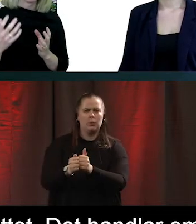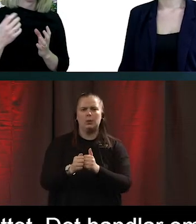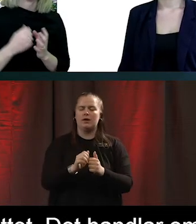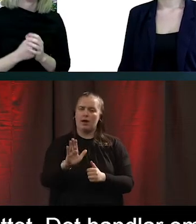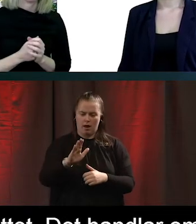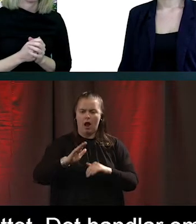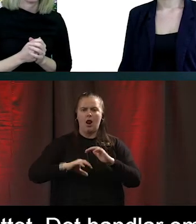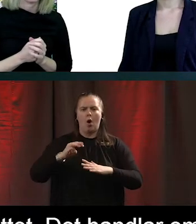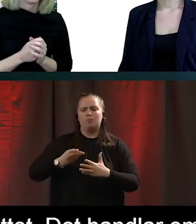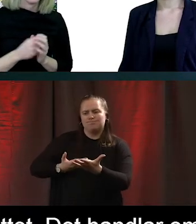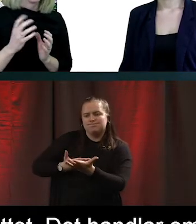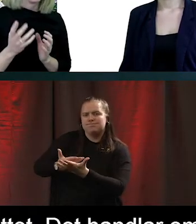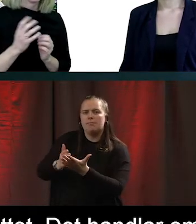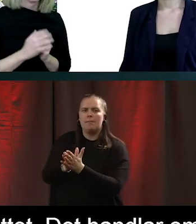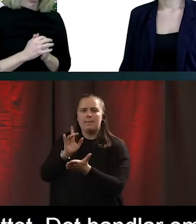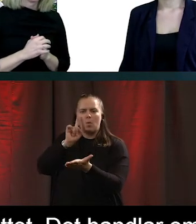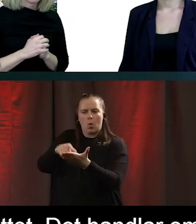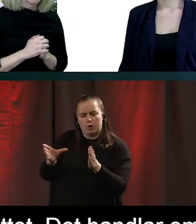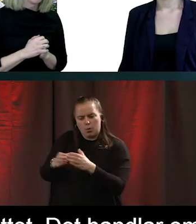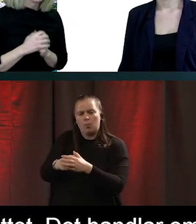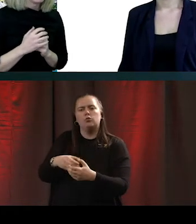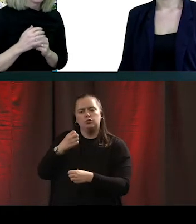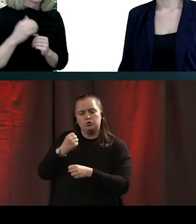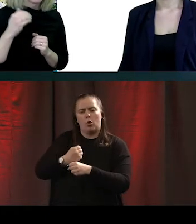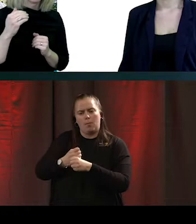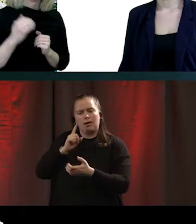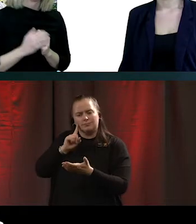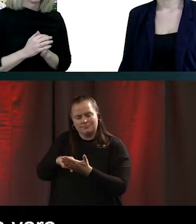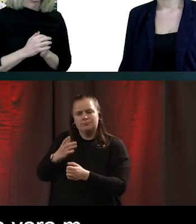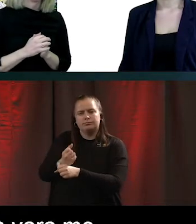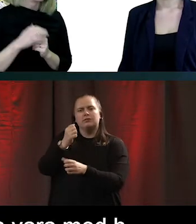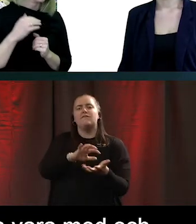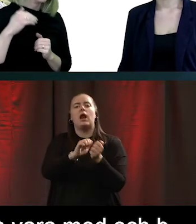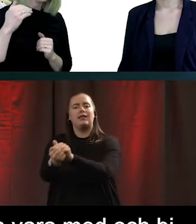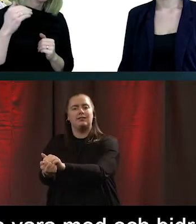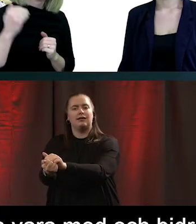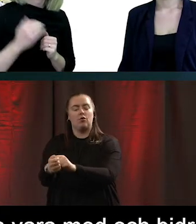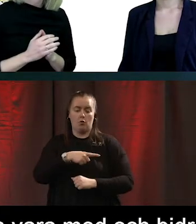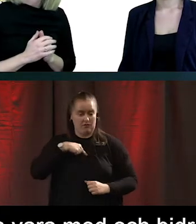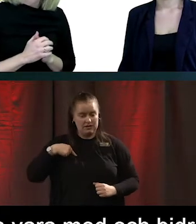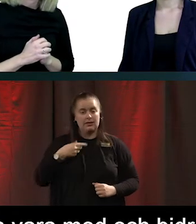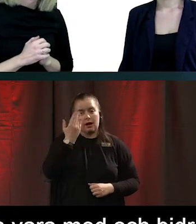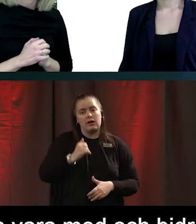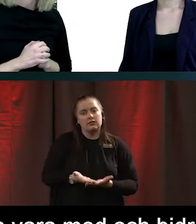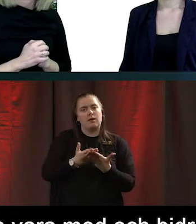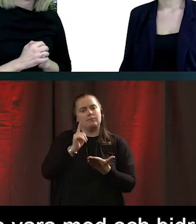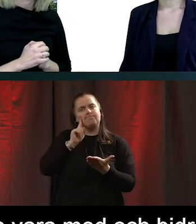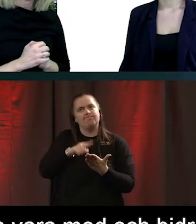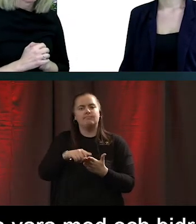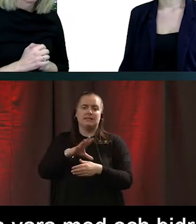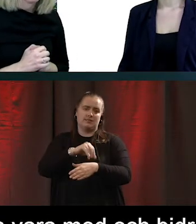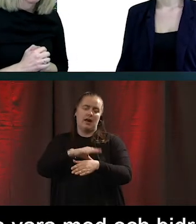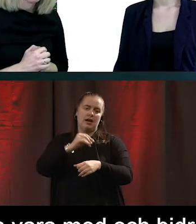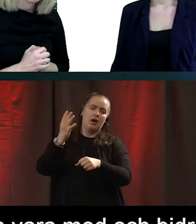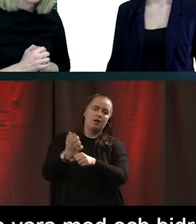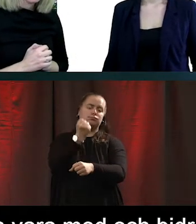målgruppen och jobba med förändring. Och då ser vi att vi kan vara med och bidra till att faktiskt Sverige kanske når upp till den här visionen e-hälsa 2025.